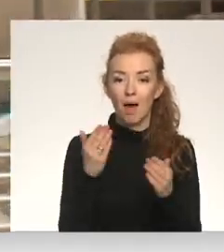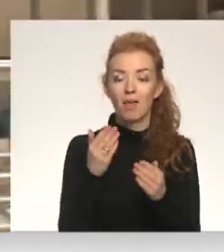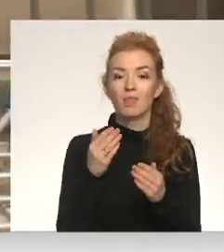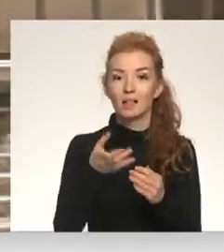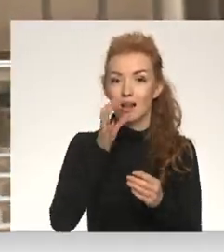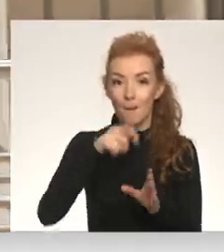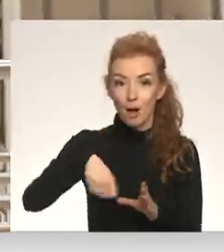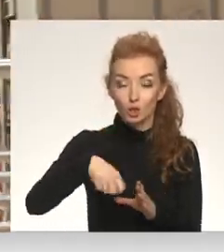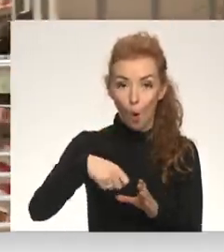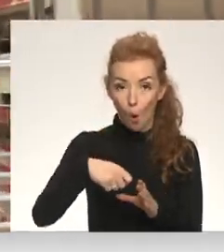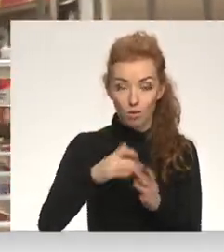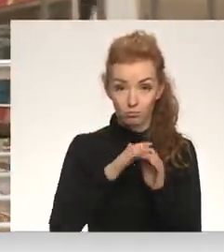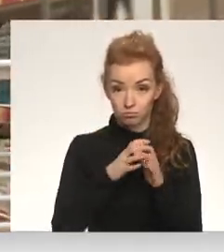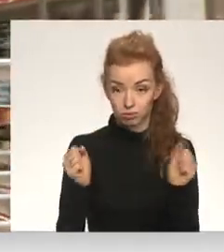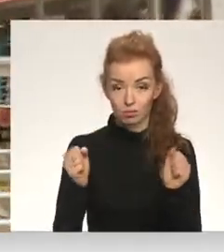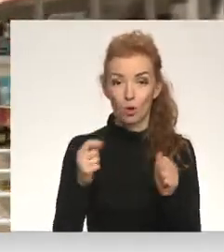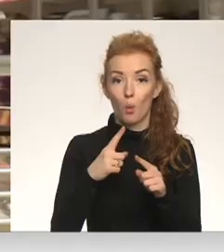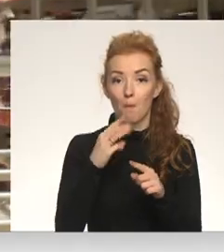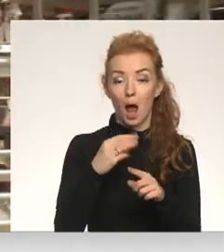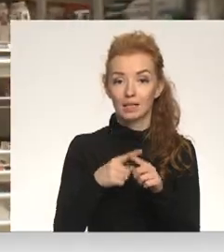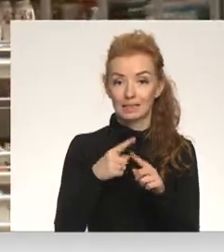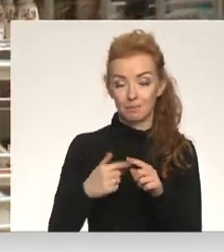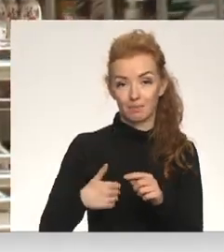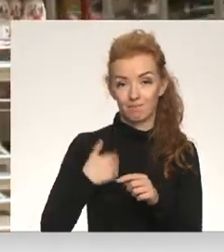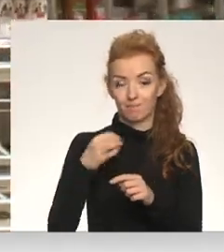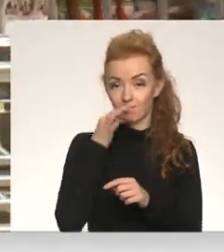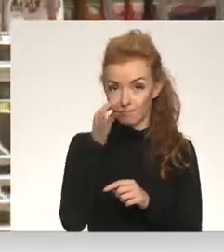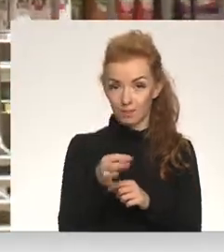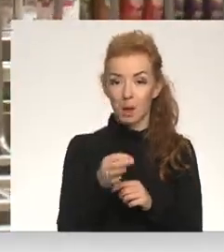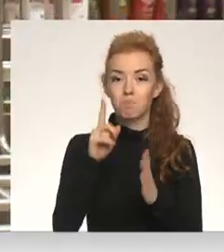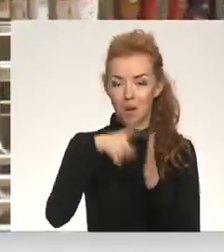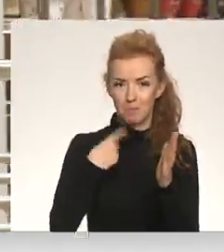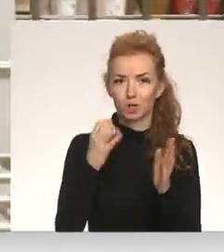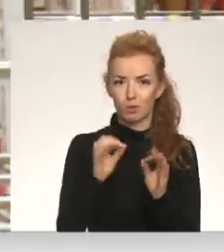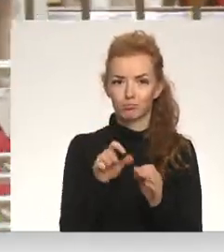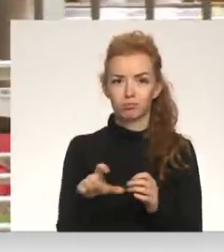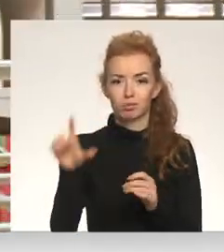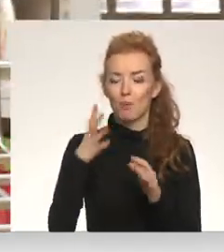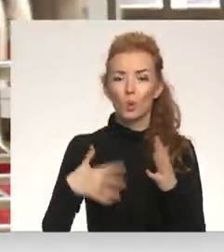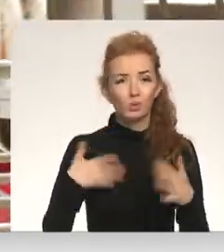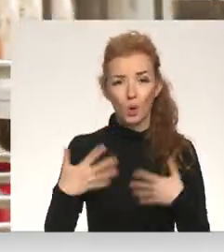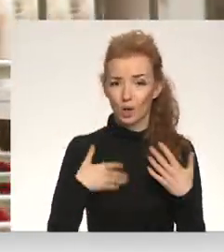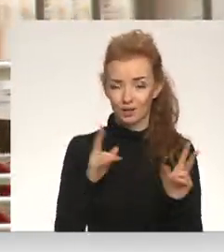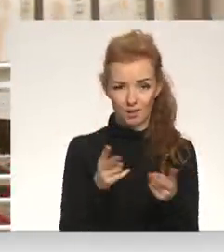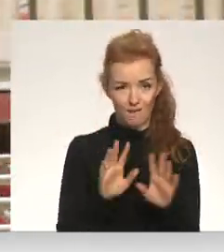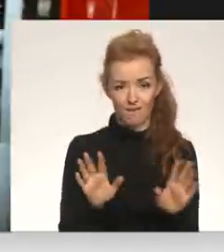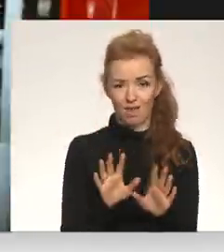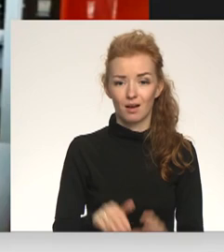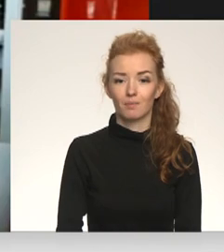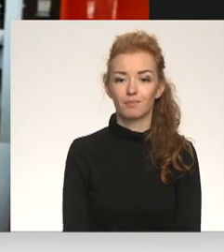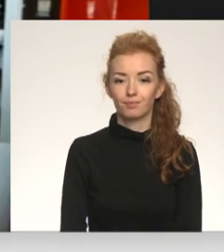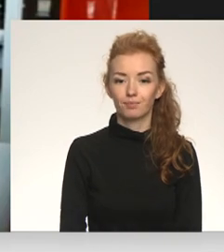dzermā soda. Dapvēkautīgi māksim pārstāvi teica, ka pieprasījums ir palielinājies, bet uztraukumam nēsot pamata.